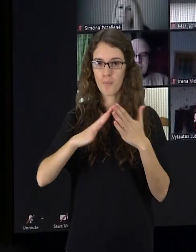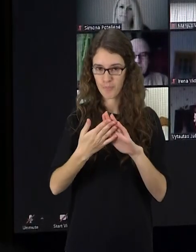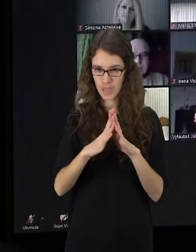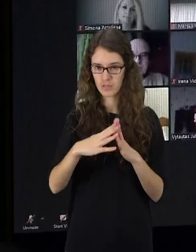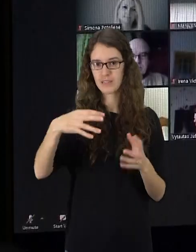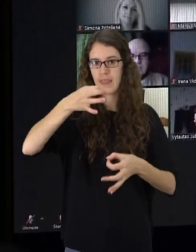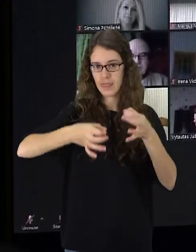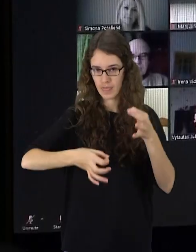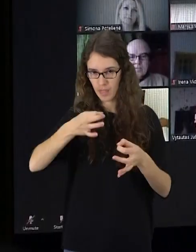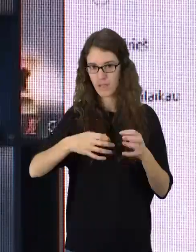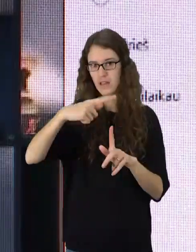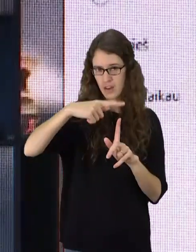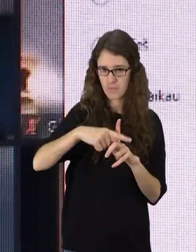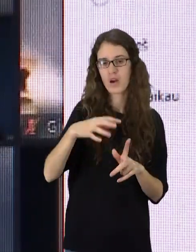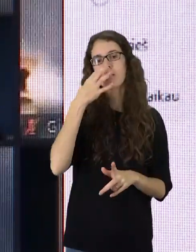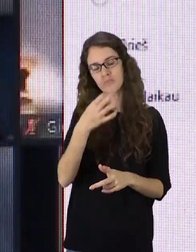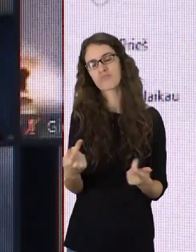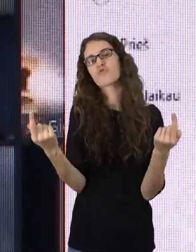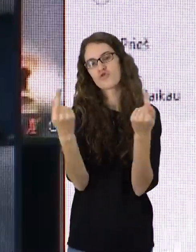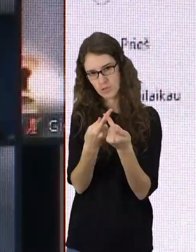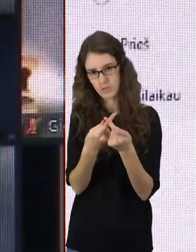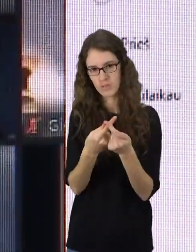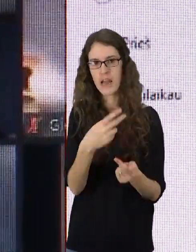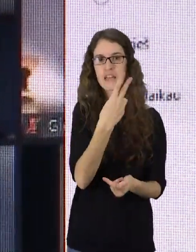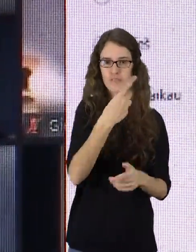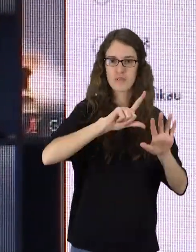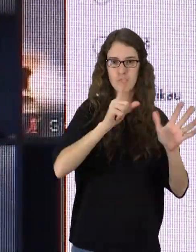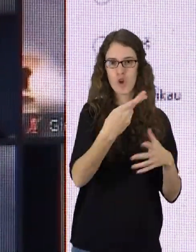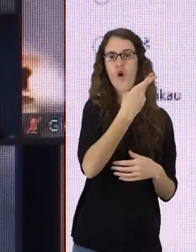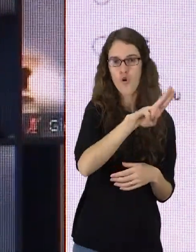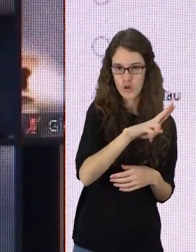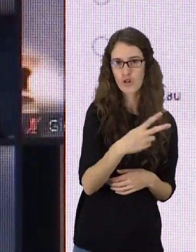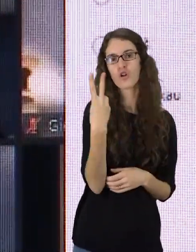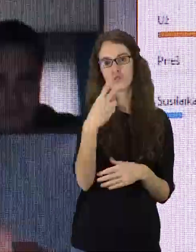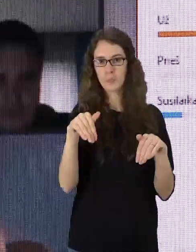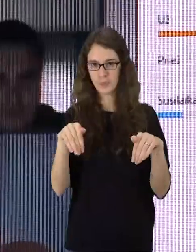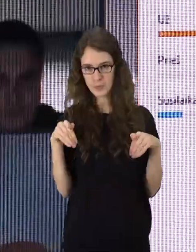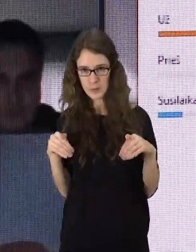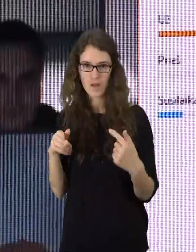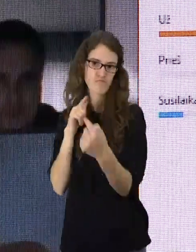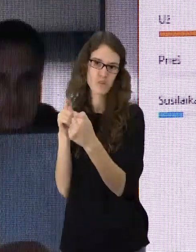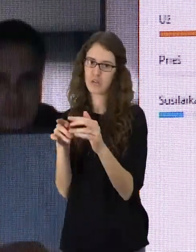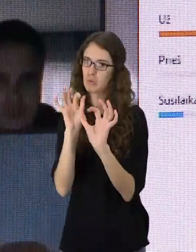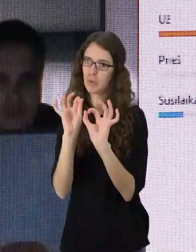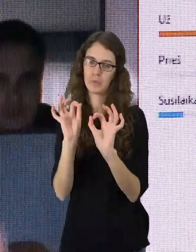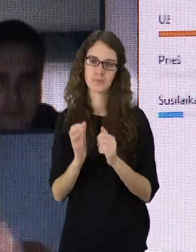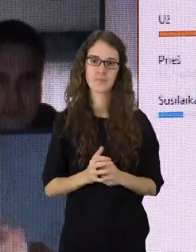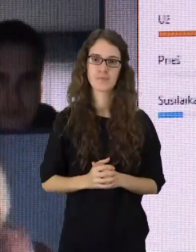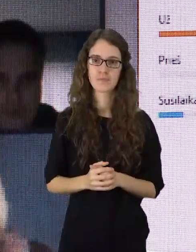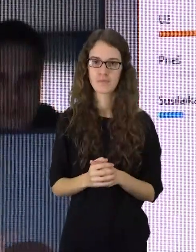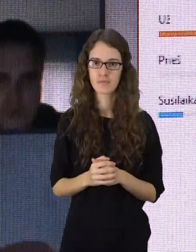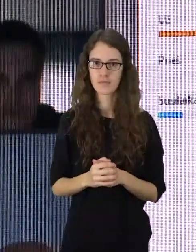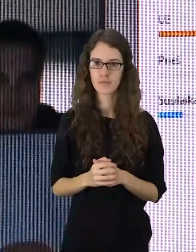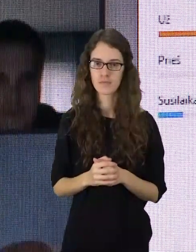prašymui skriti papildomas lėšas pritarė. 27 nari pasisakė uždu, susilaikė, balsuojančių prieš tokį sprendimą